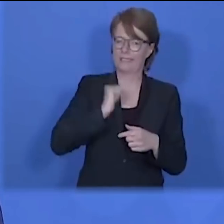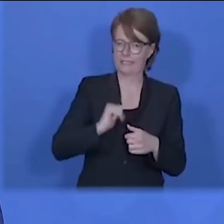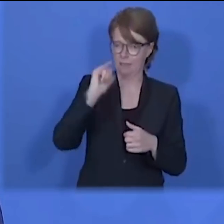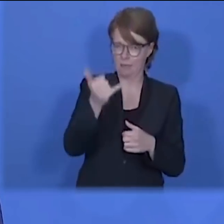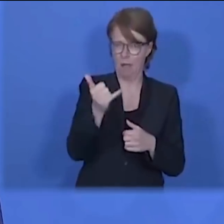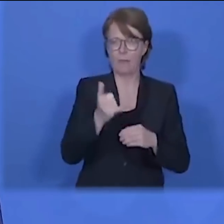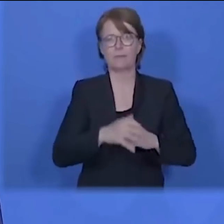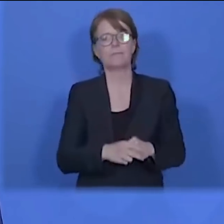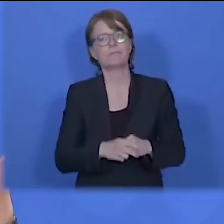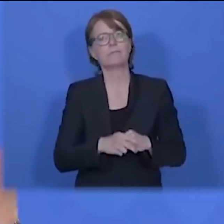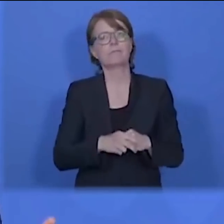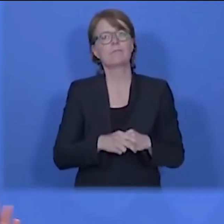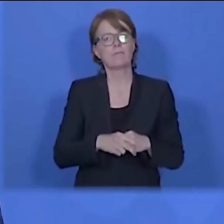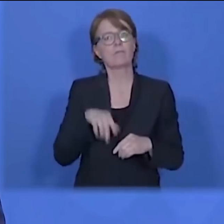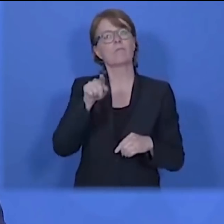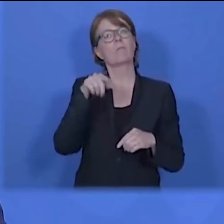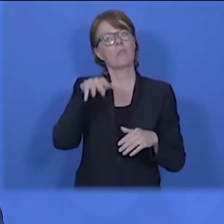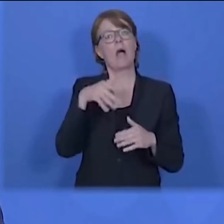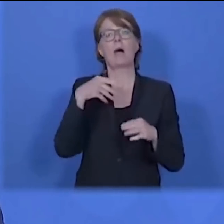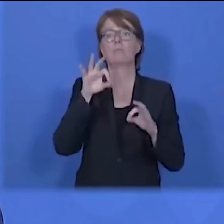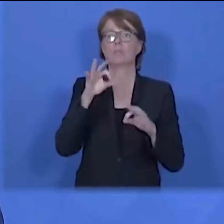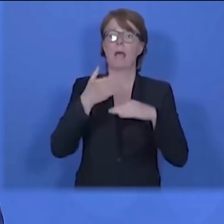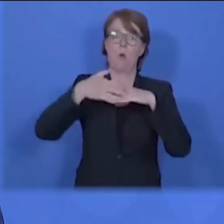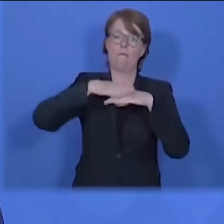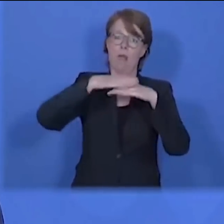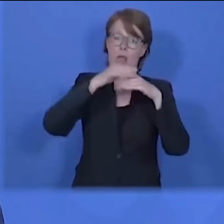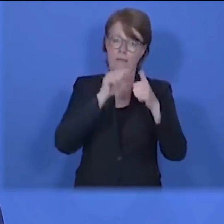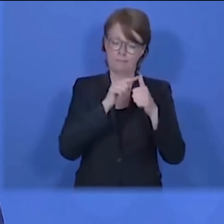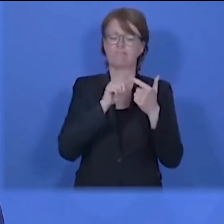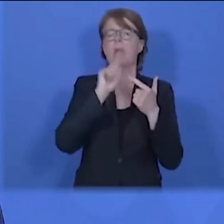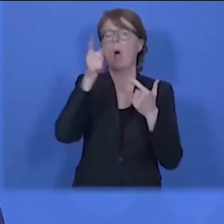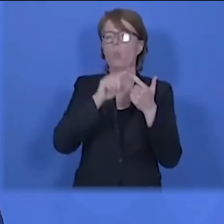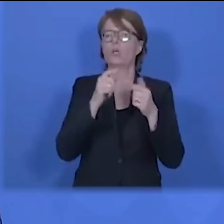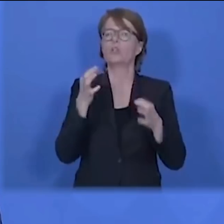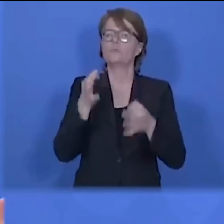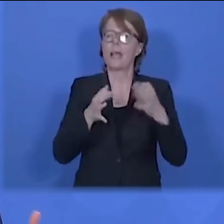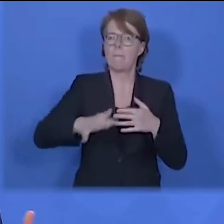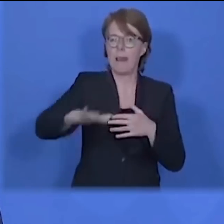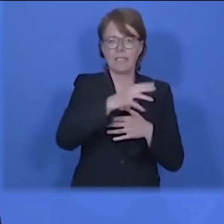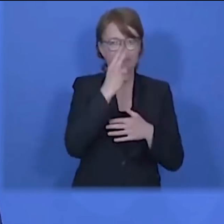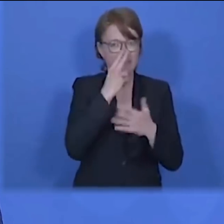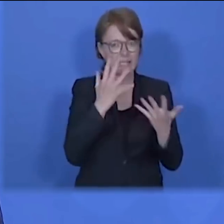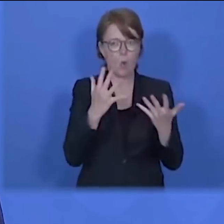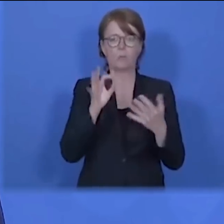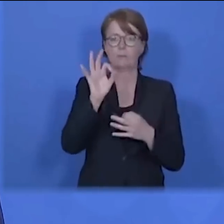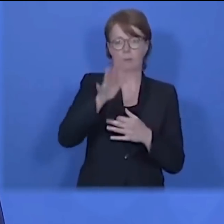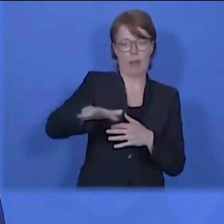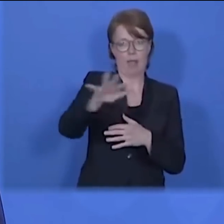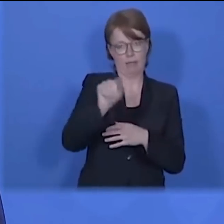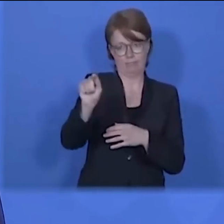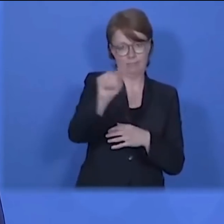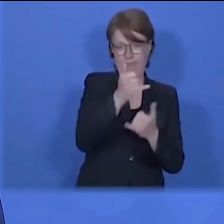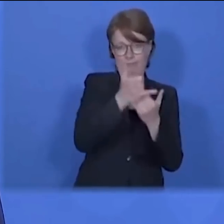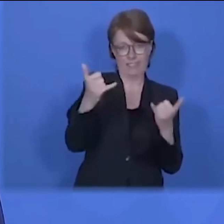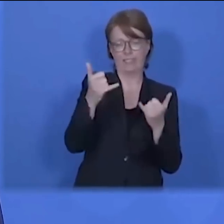Wir haben uns entschlossen, mit Auflagen, auch Spielplätze, wieder öffnen zu können. Das werden die Länder auch im